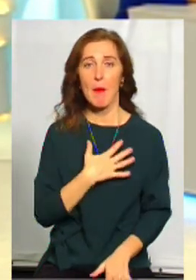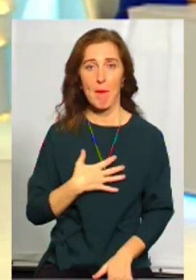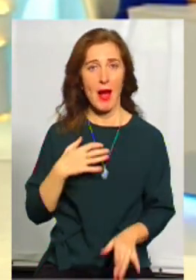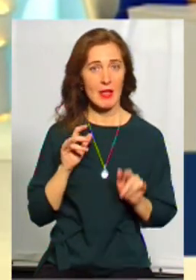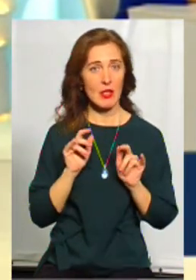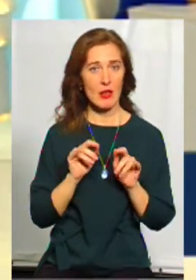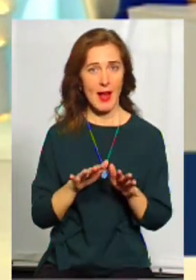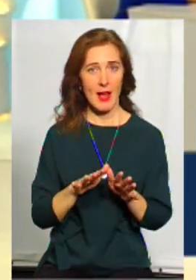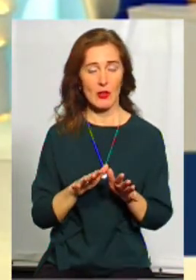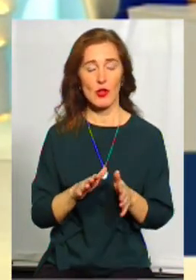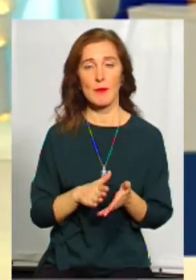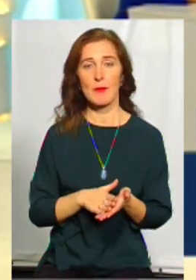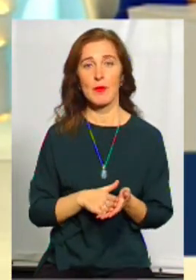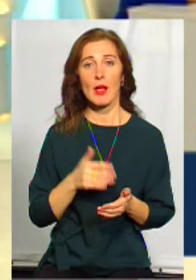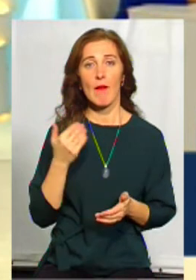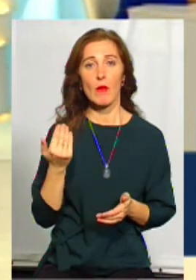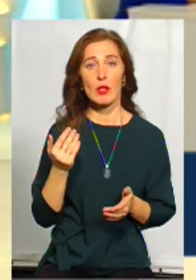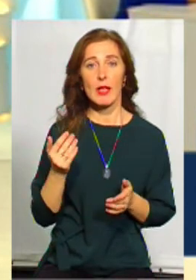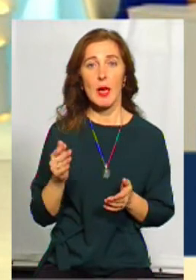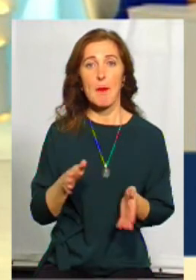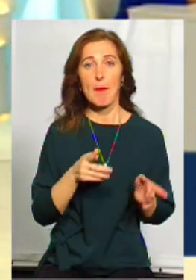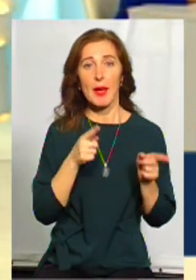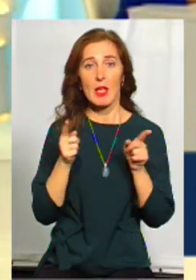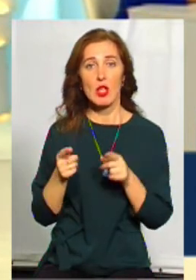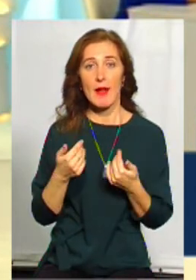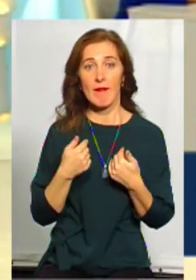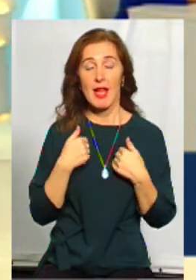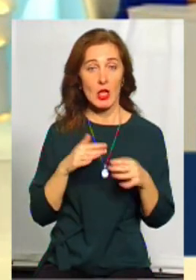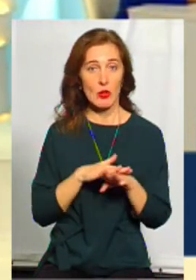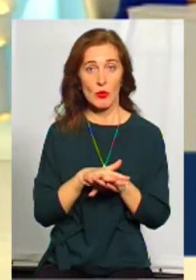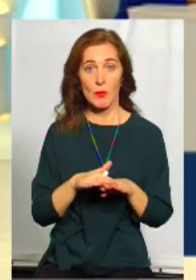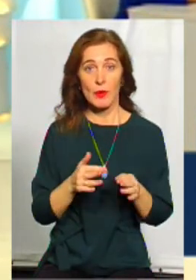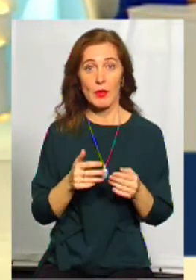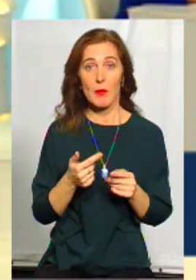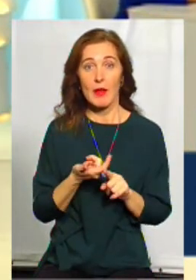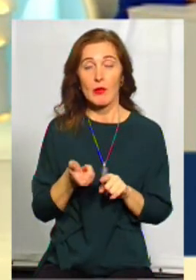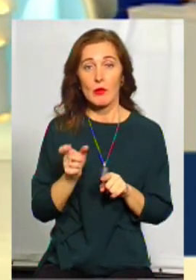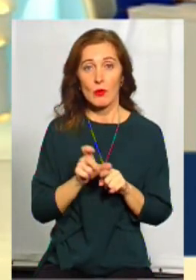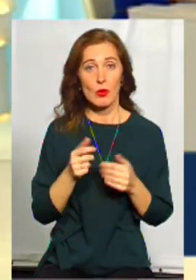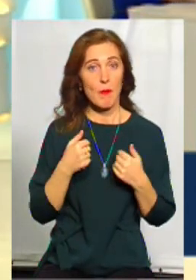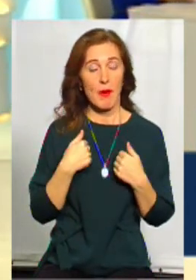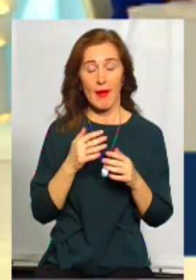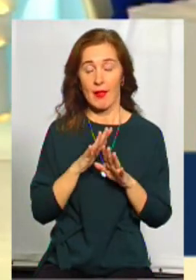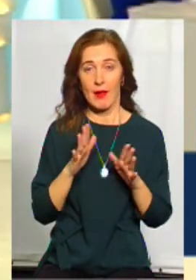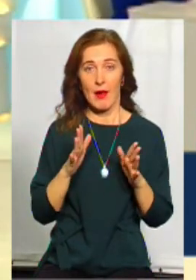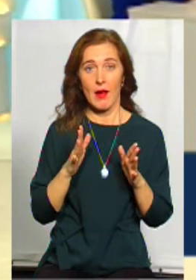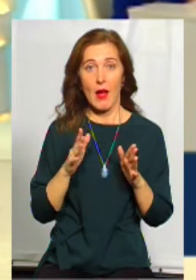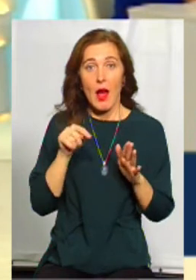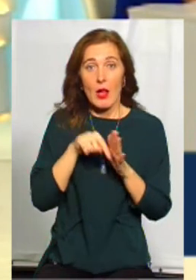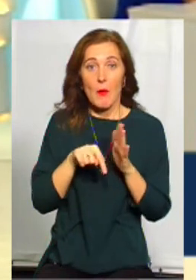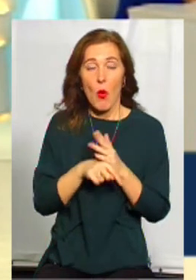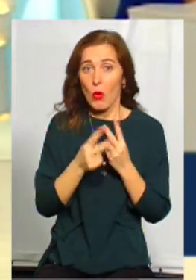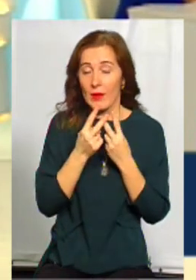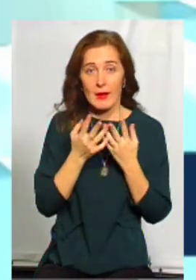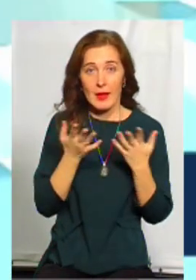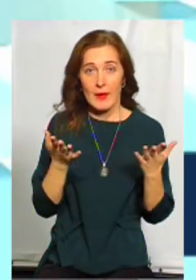маніпуляції через соціальні мережі, вони перейшли в наше суспільство настільки, що ми не аналізуємо, ми глибоко не